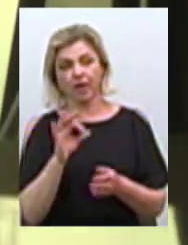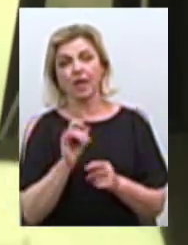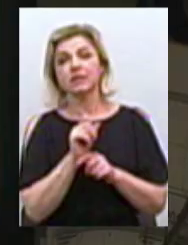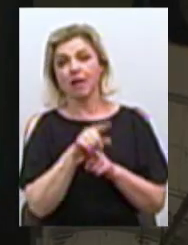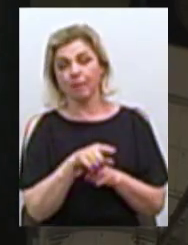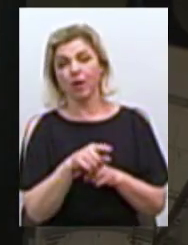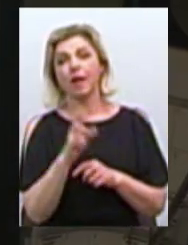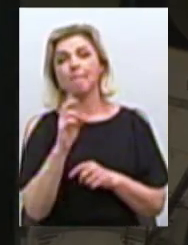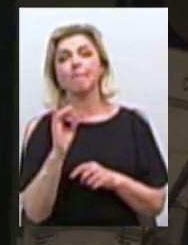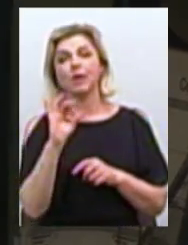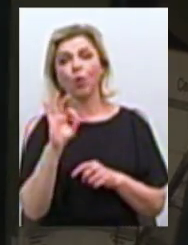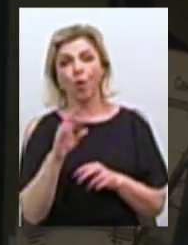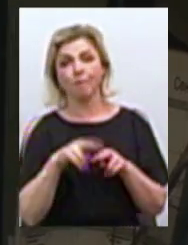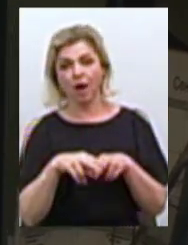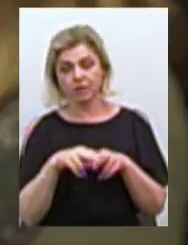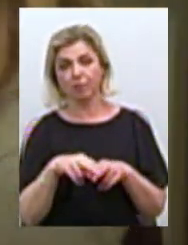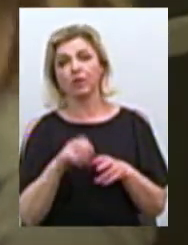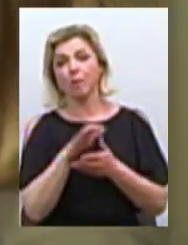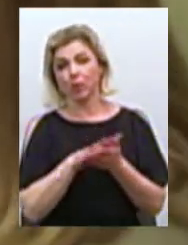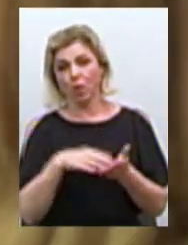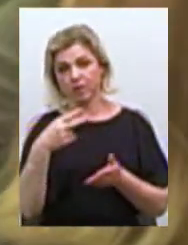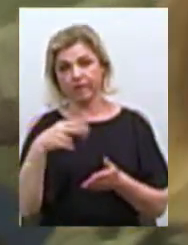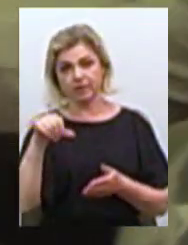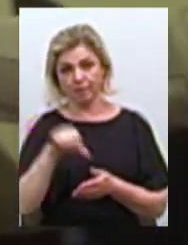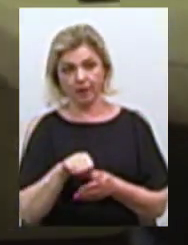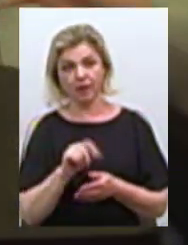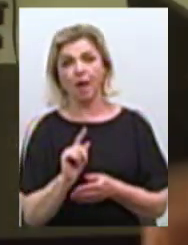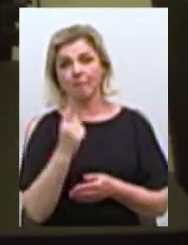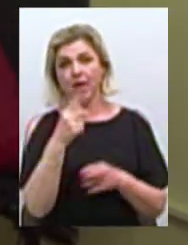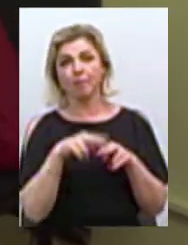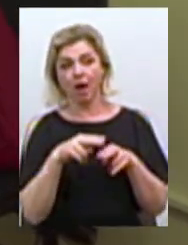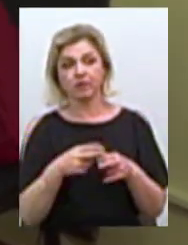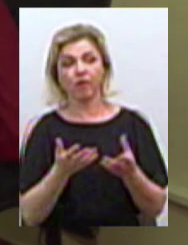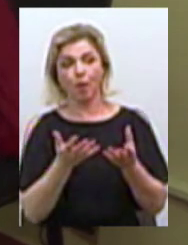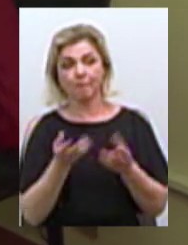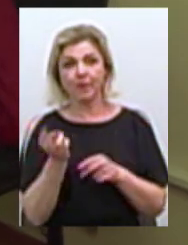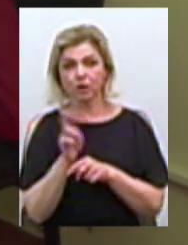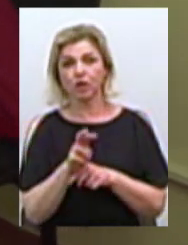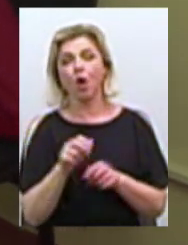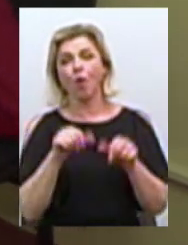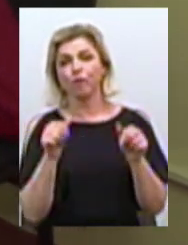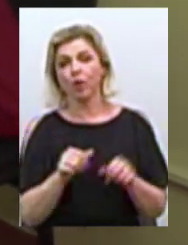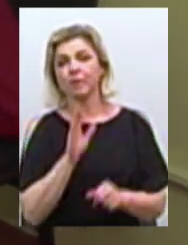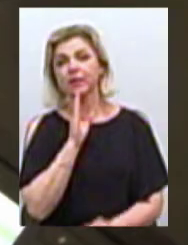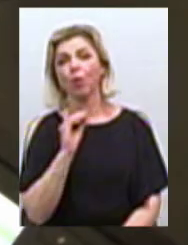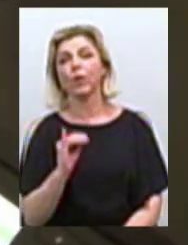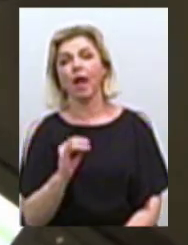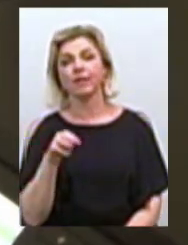біометричного паспорта триває 20 хвилин. Твій перший біометричний паспорт прийшла оформлювати Ульяна Ткаченко.